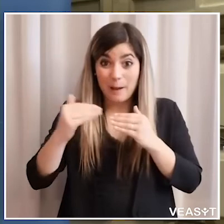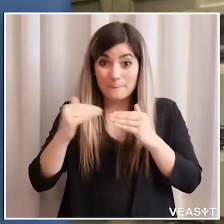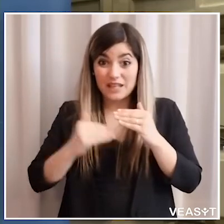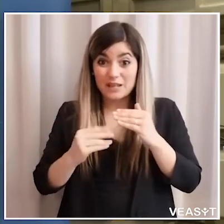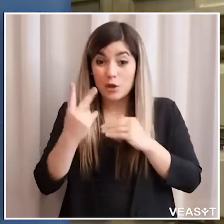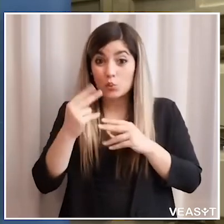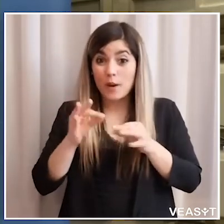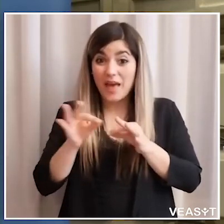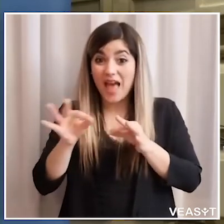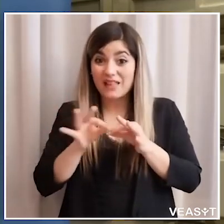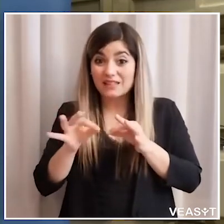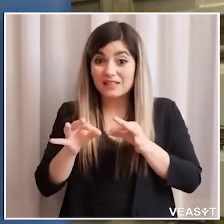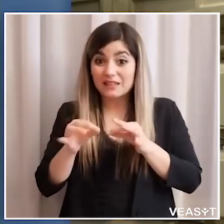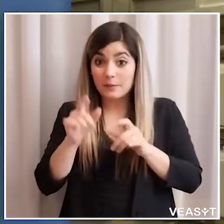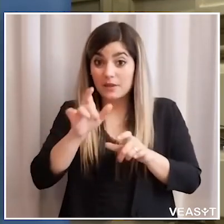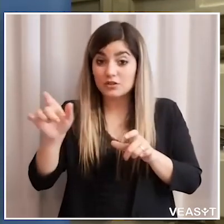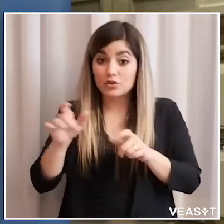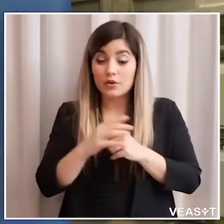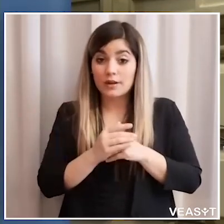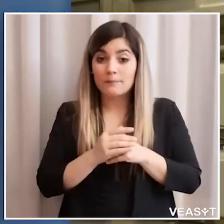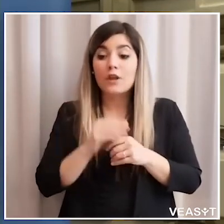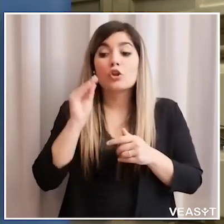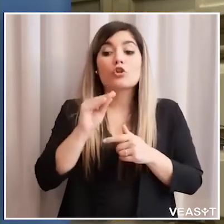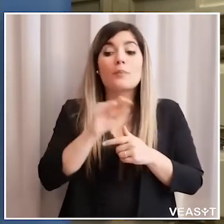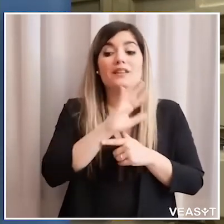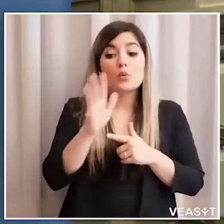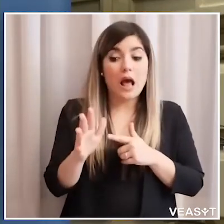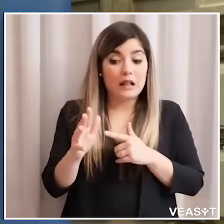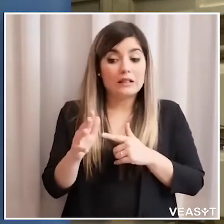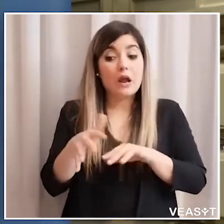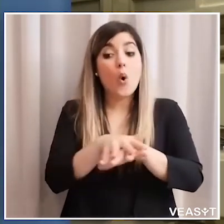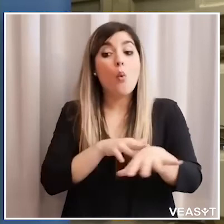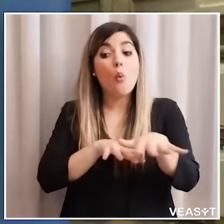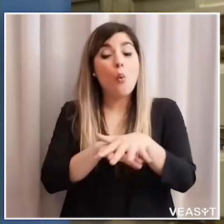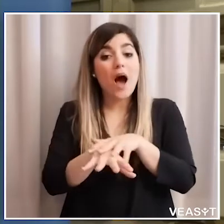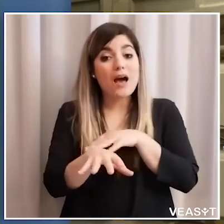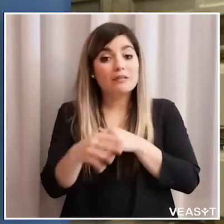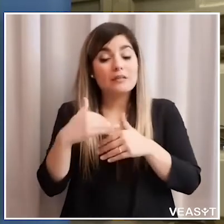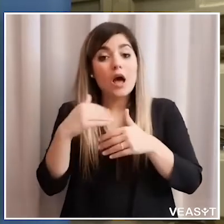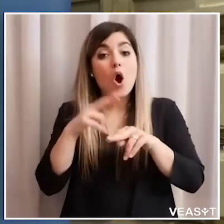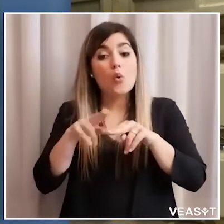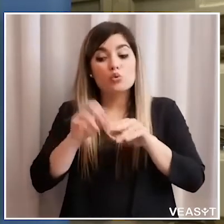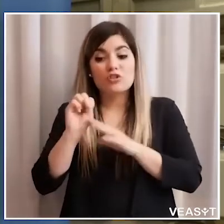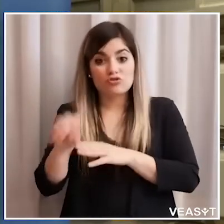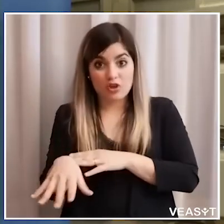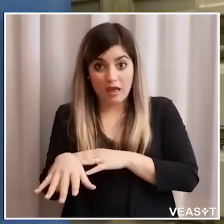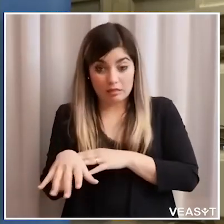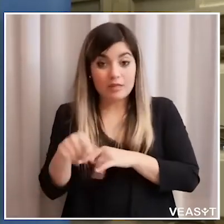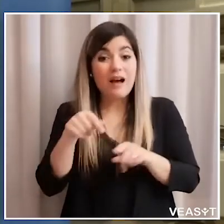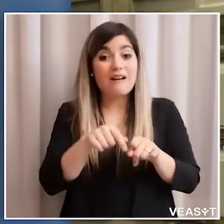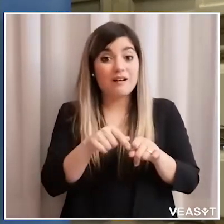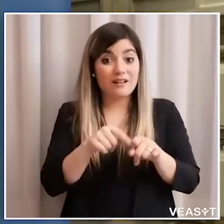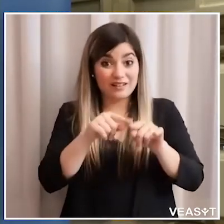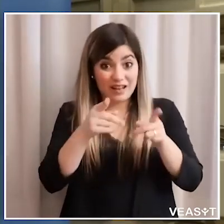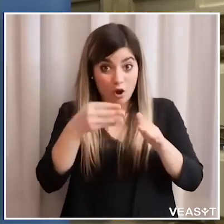chiedono cosa si intende esattamente e un'altra domanda dice guanti usa e getta sono obbligatori in tutti i negozi tocca al titolare